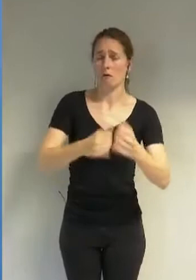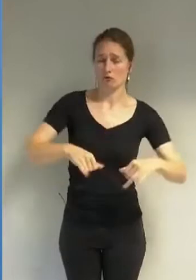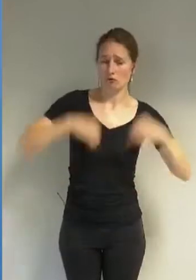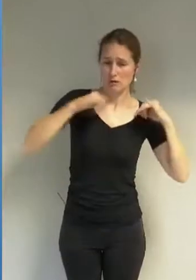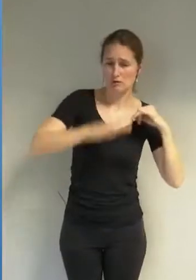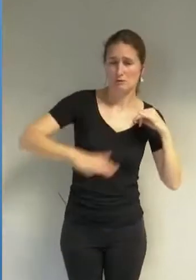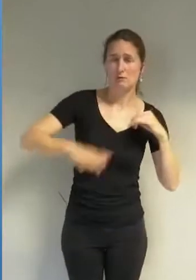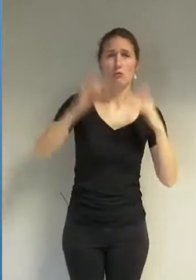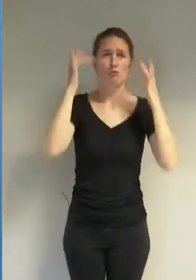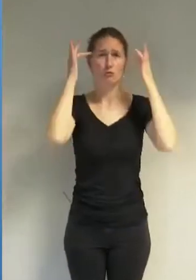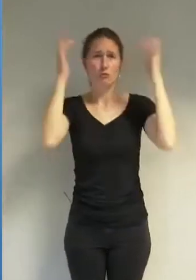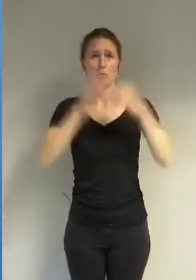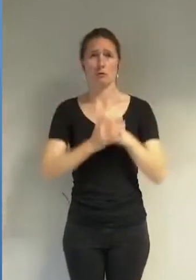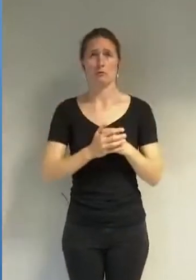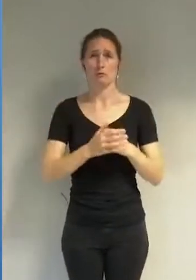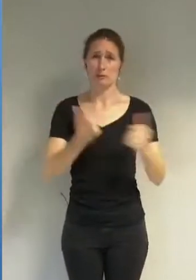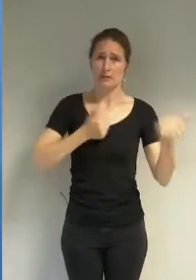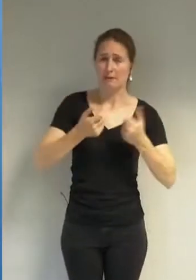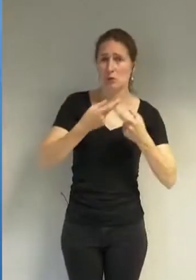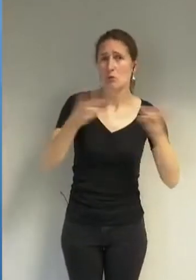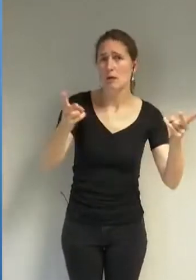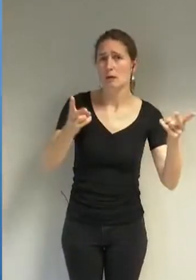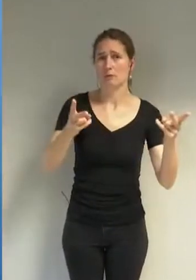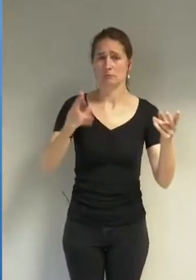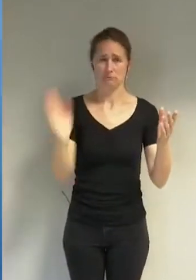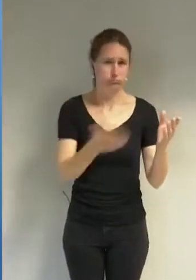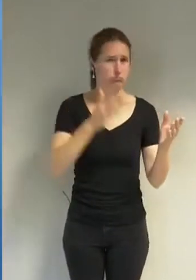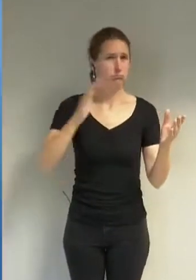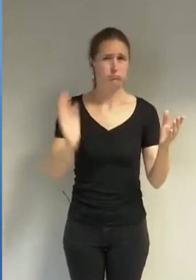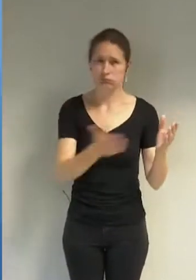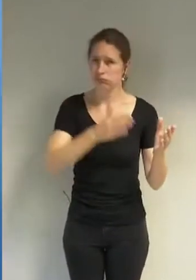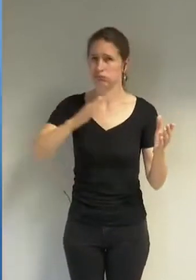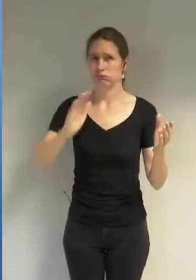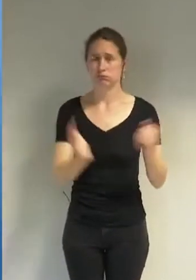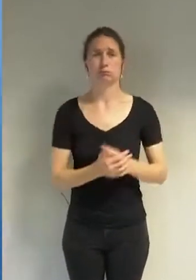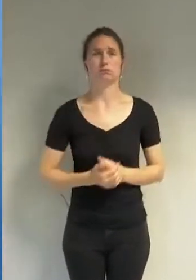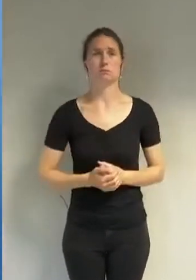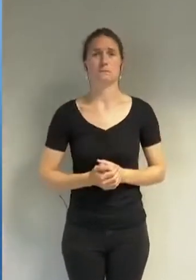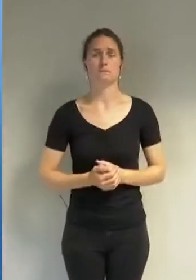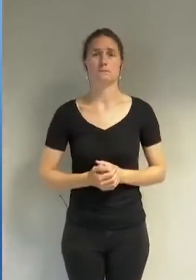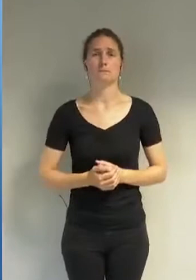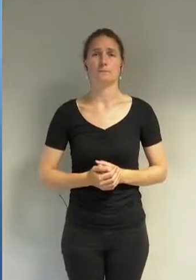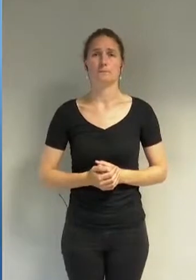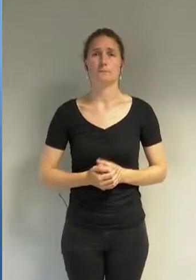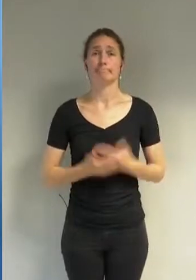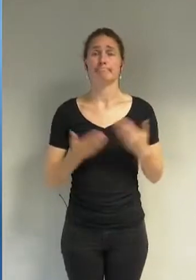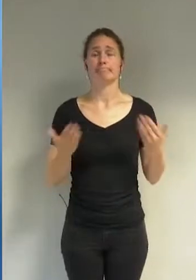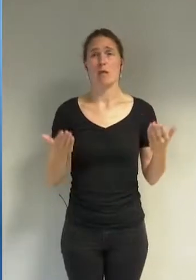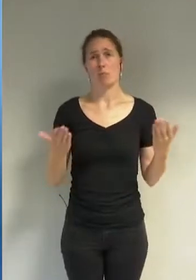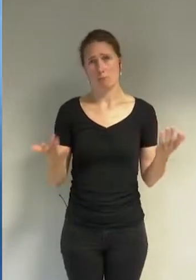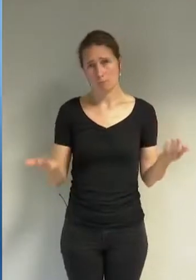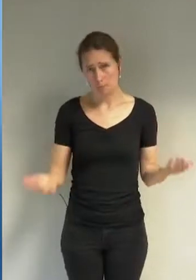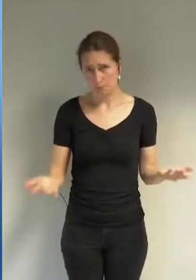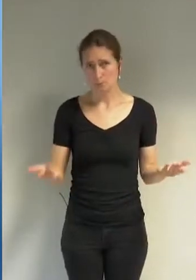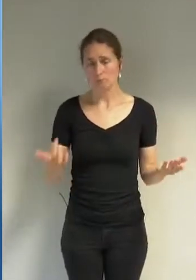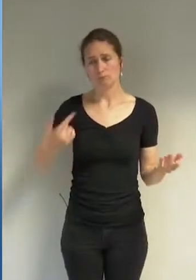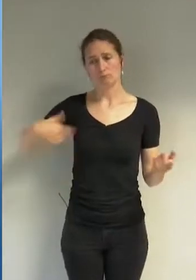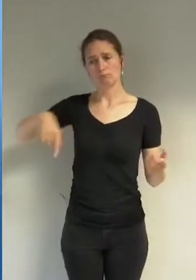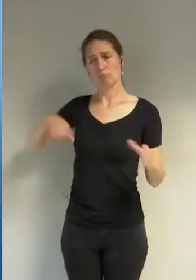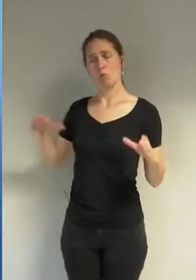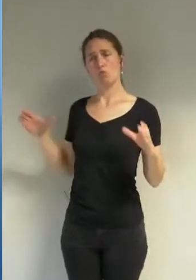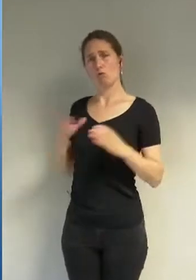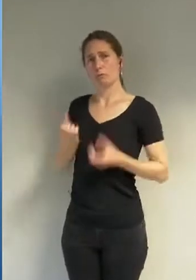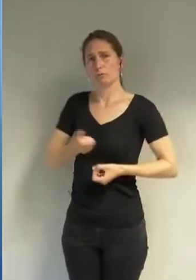publics et j'en passe. Et maintenant, permettez-moi d'exprimer la position de notre